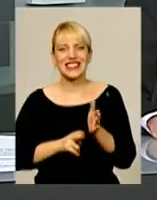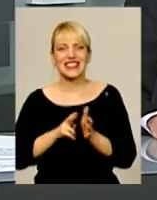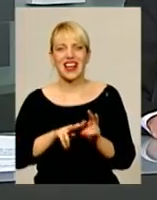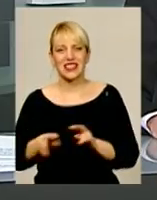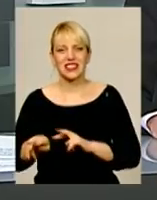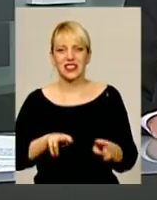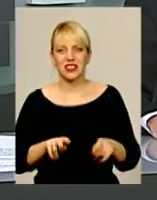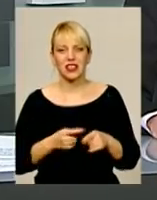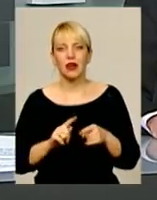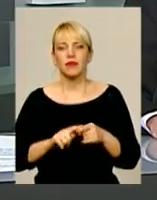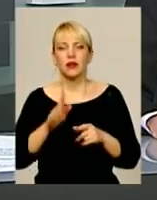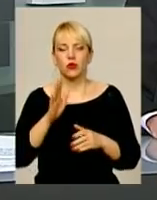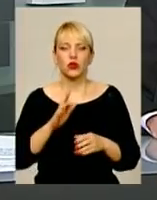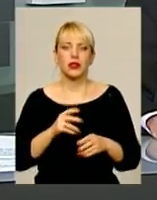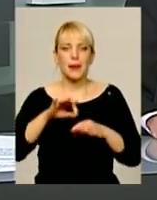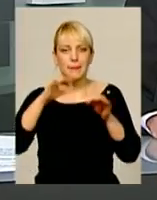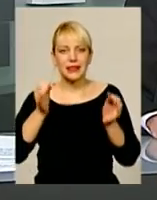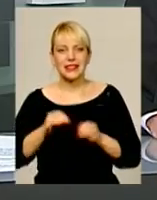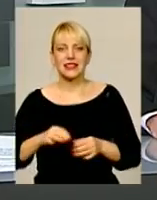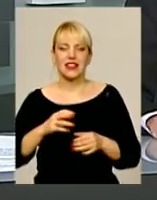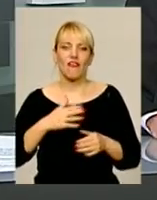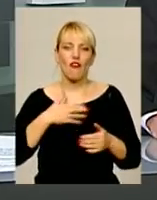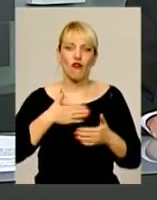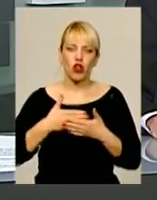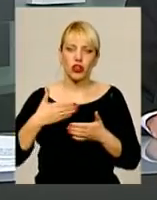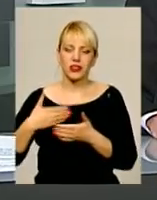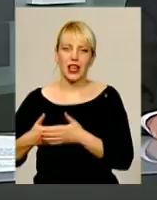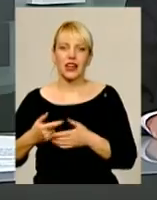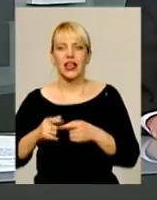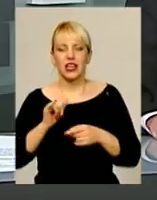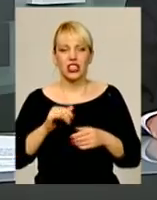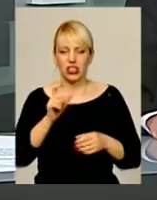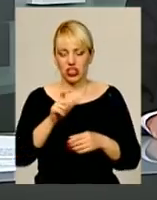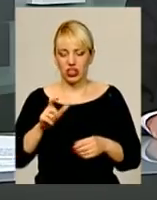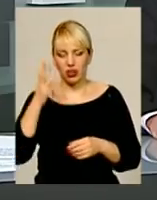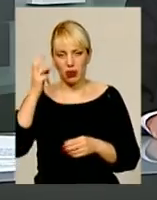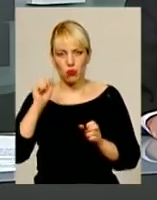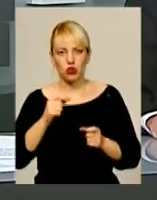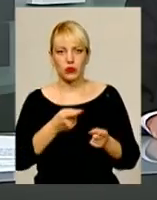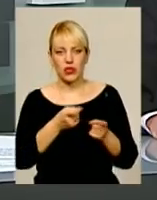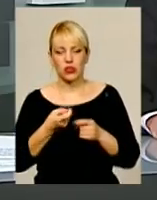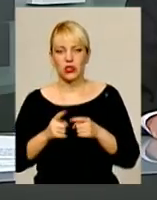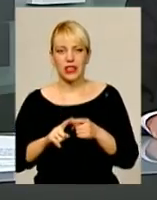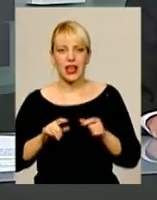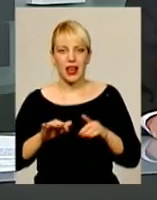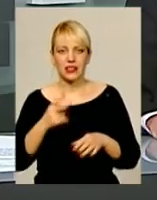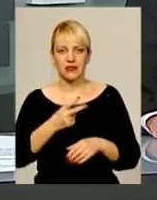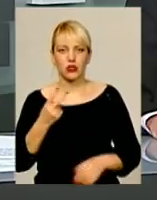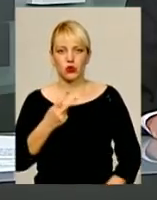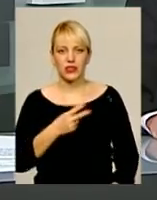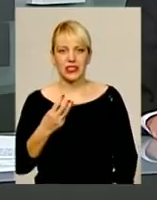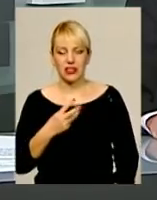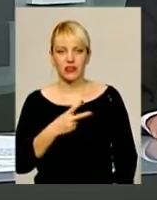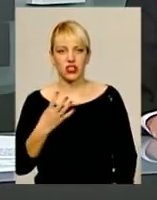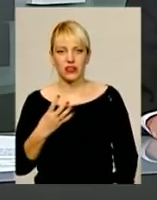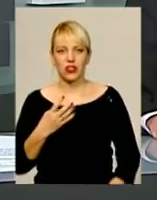агітпотягу стануть митці, волонтери та громадські діячі. Жителі Хмельниччини до акції зможуть долучитися 22, 23 та